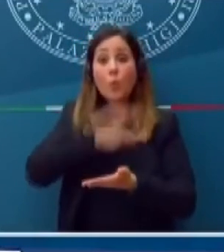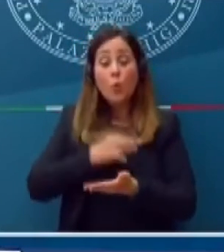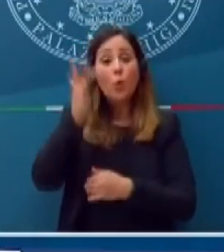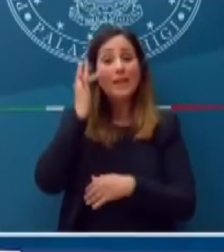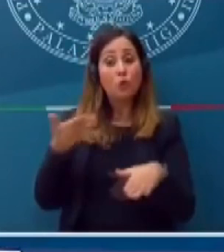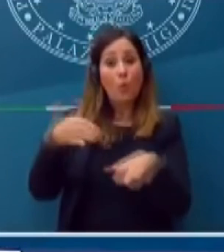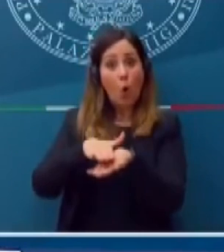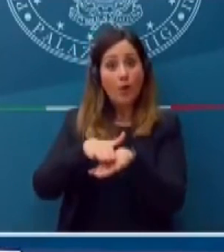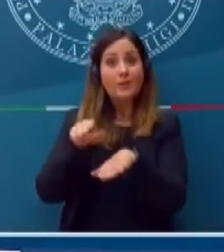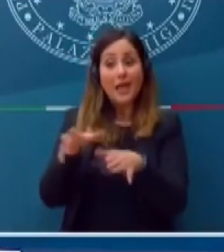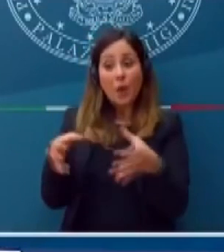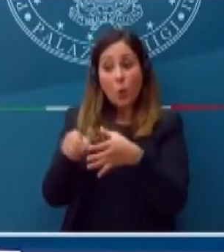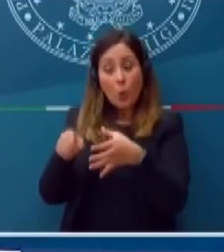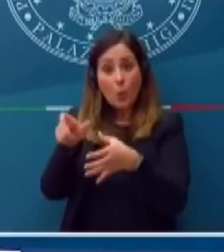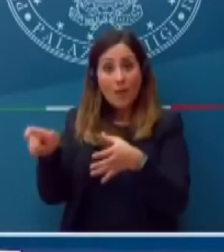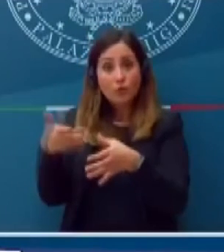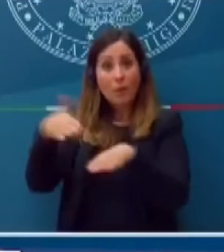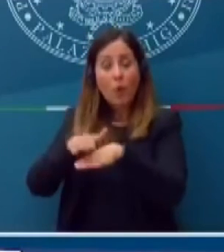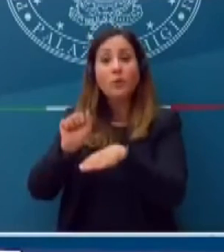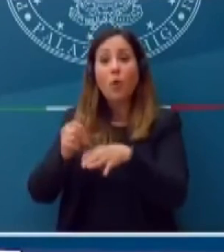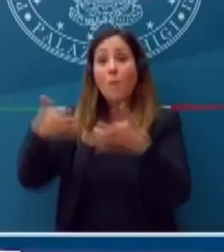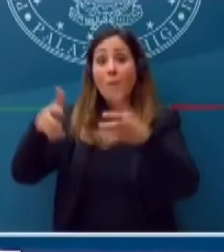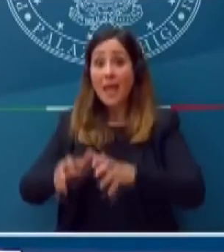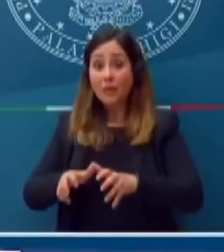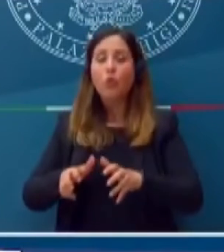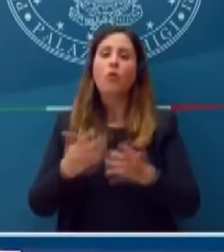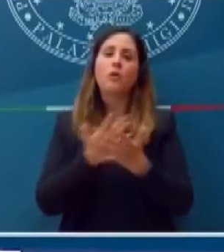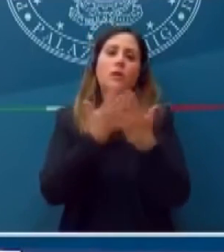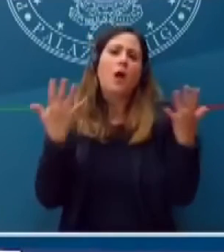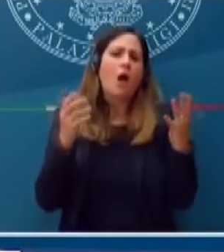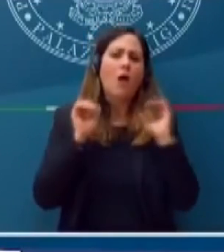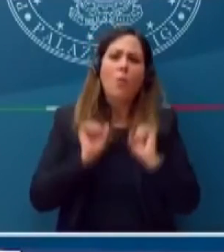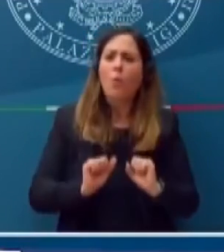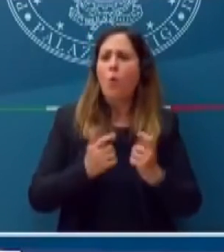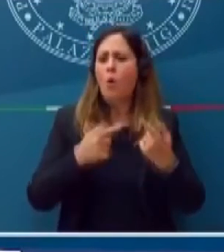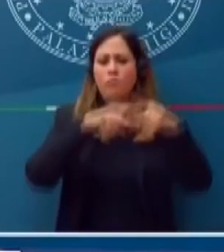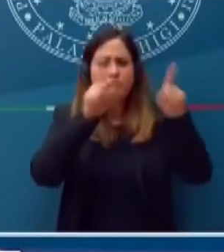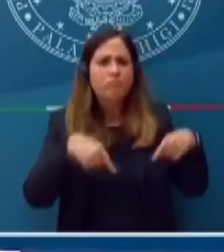classi che sono più esposte a questo rischio è chiaro che si riapre tutto con molta molta più tranquillità.